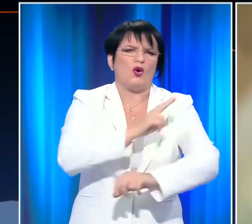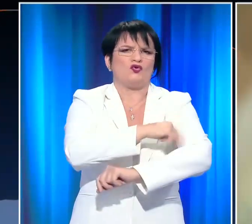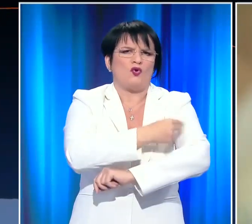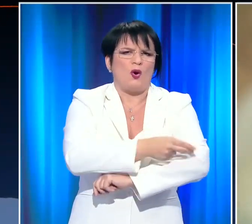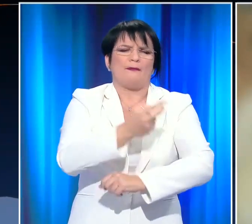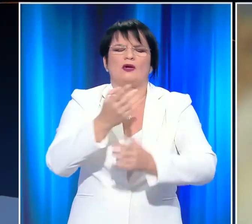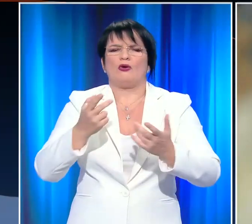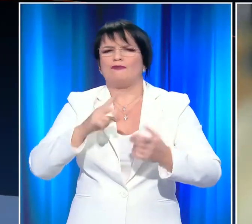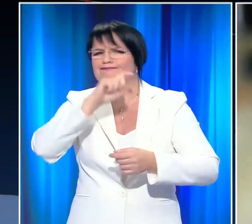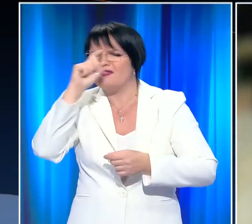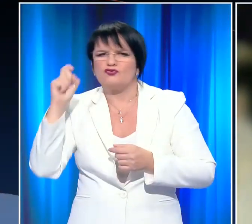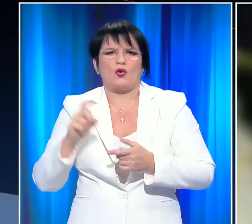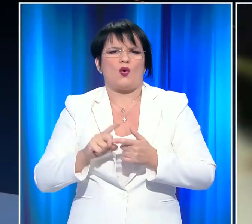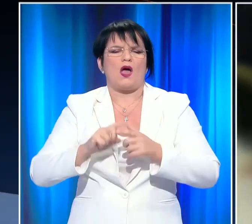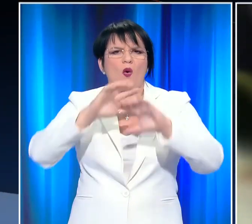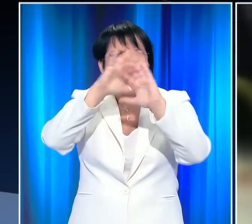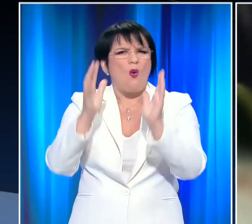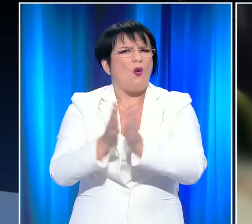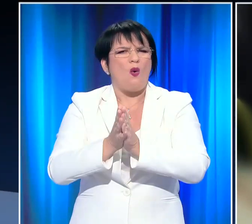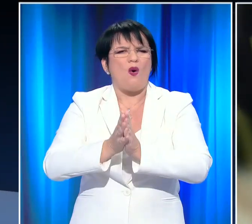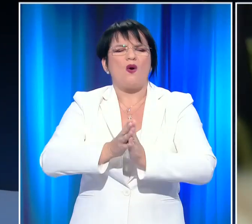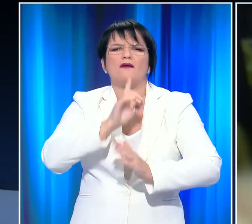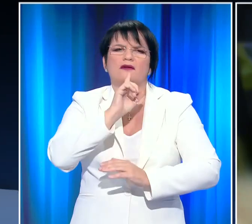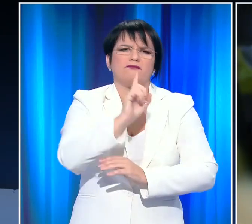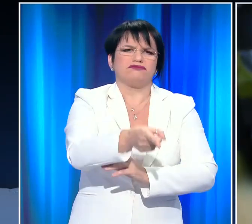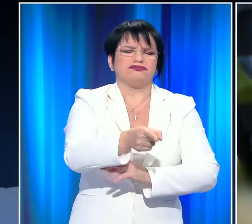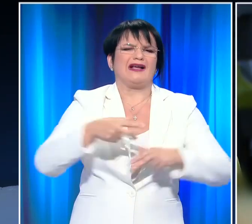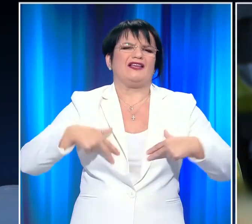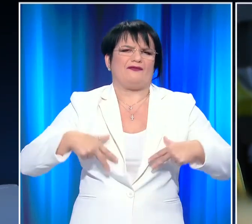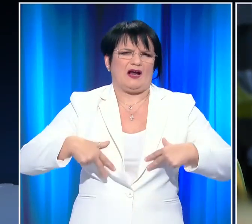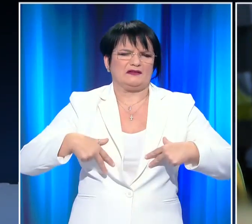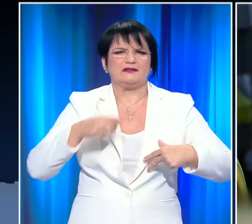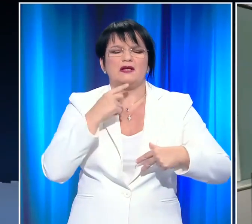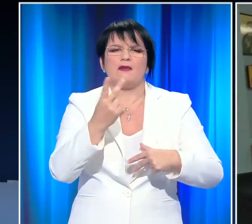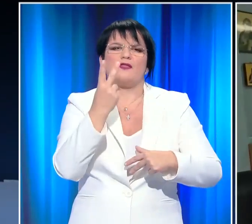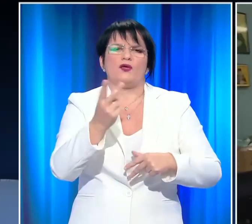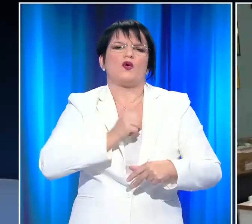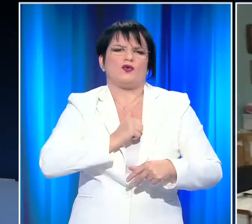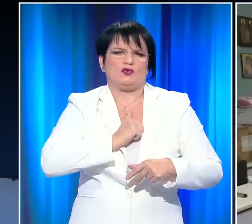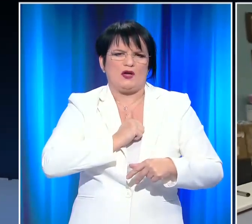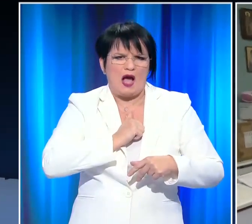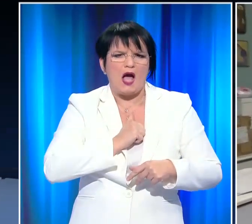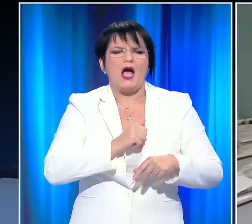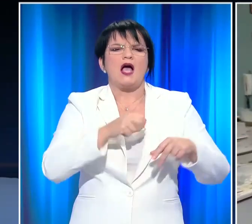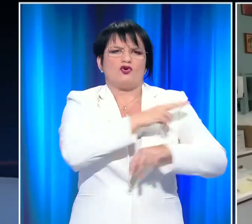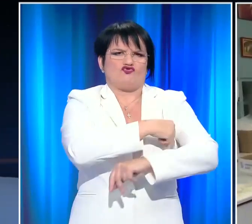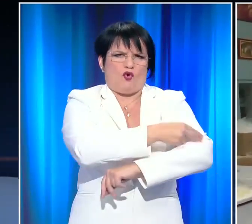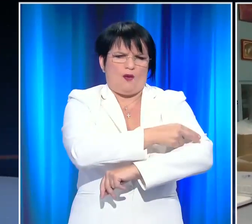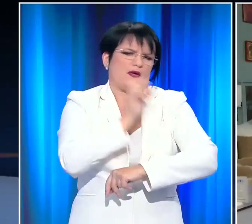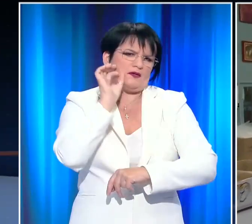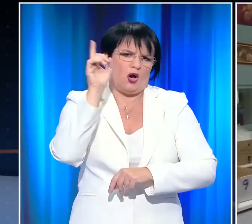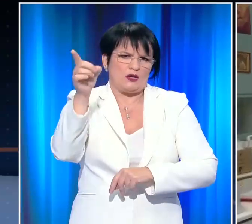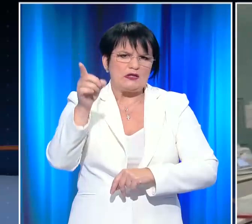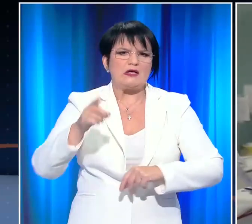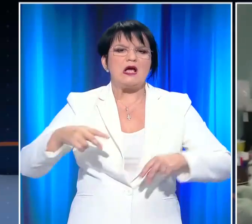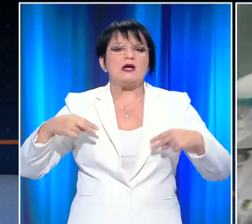στιγμή. Η ασφιχτική αυτή κατάσταση οδήγησε στην επιταξη δύο ιδιωτικών θεραπευτηρίων της Θεσσαλονίκης. Το Υπουργείο Υγείας, μετά το ναυάλιο στις